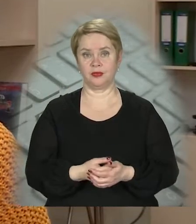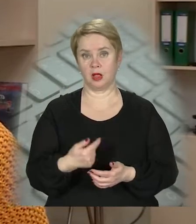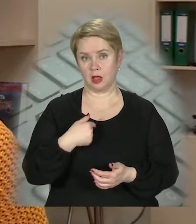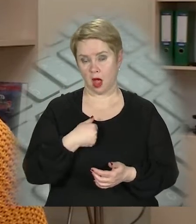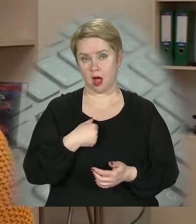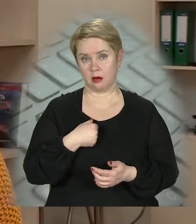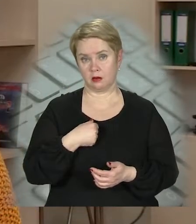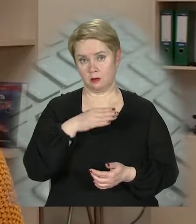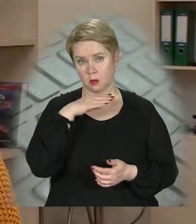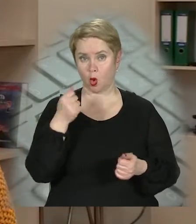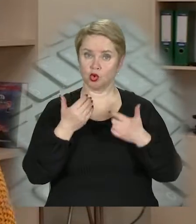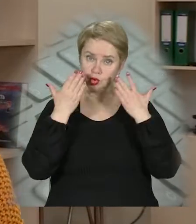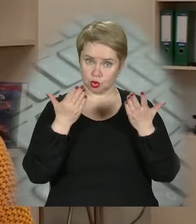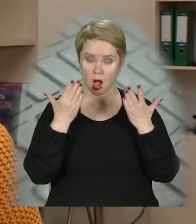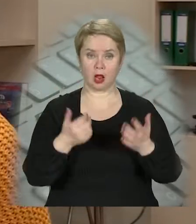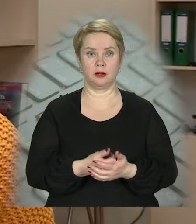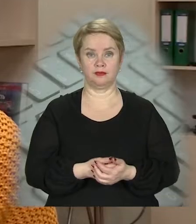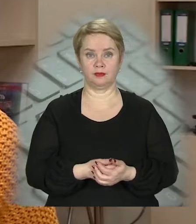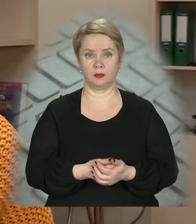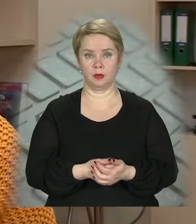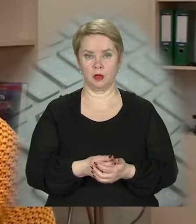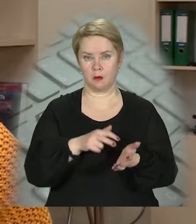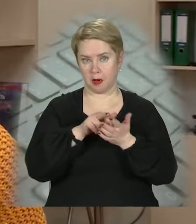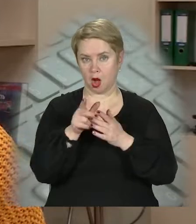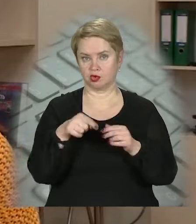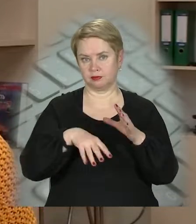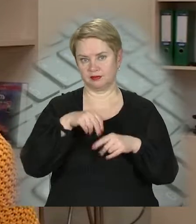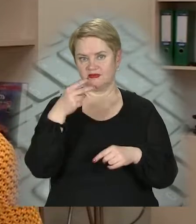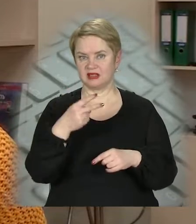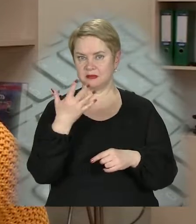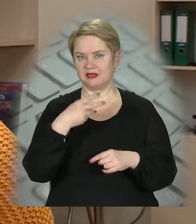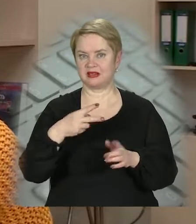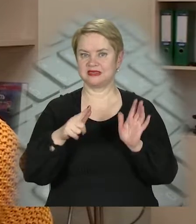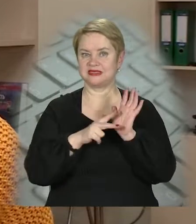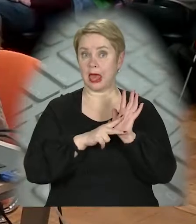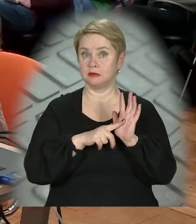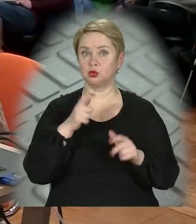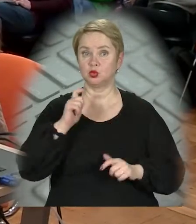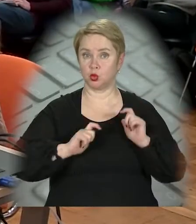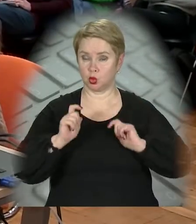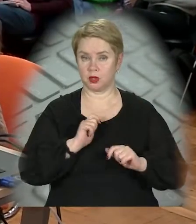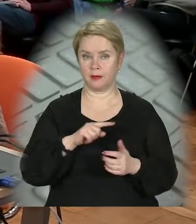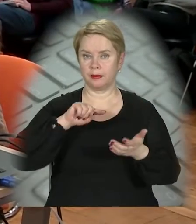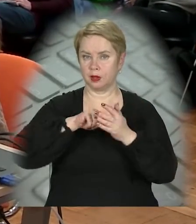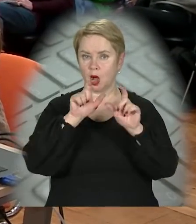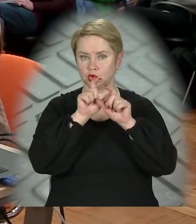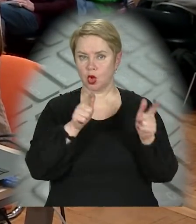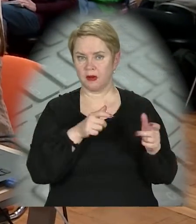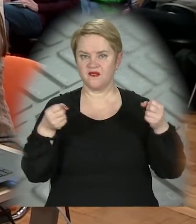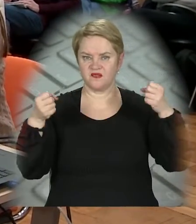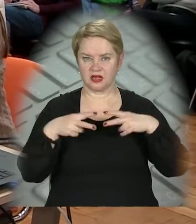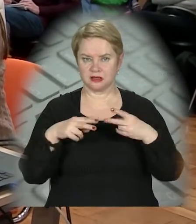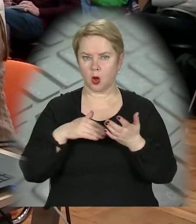я багато читала, тому пройшла в ці 25 або 27 студентів. Мета школи – підготувати